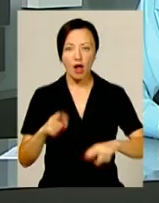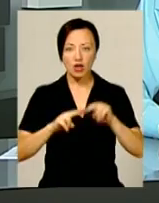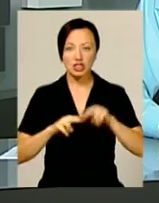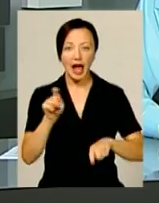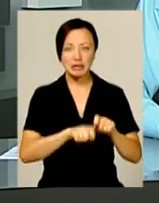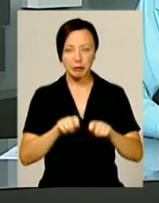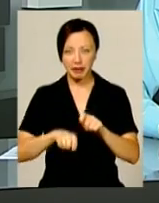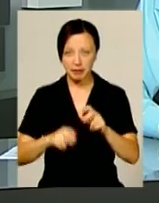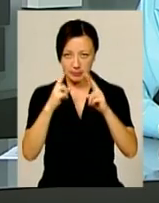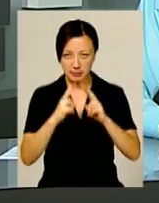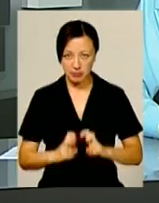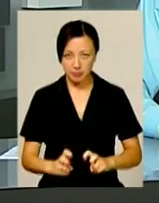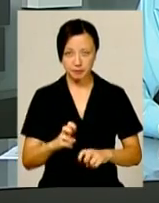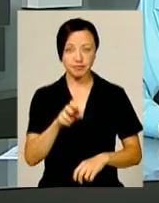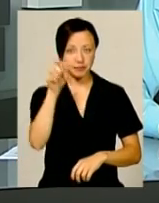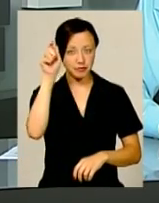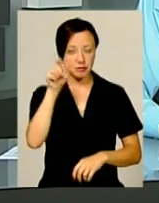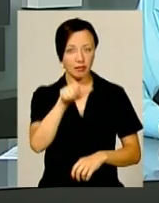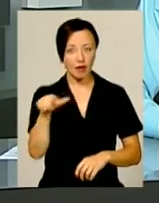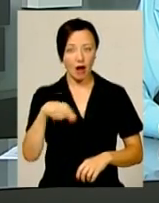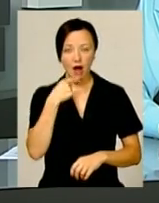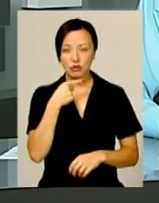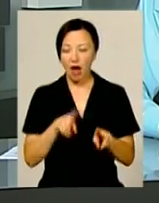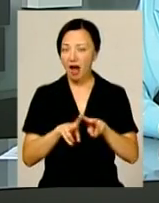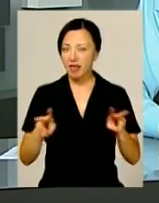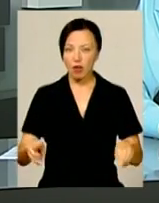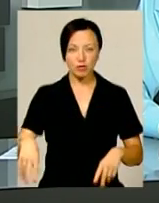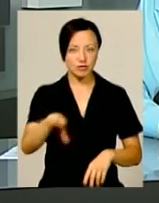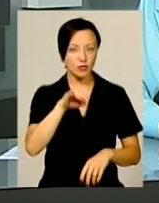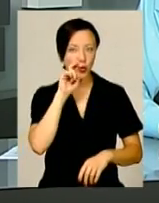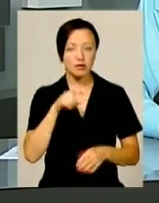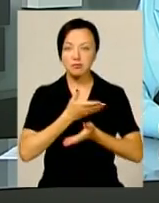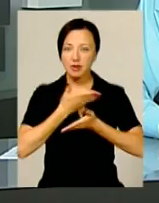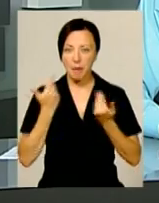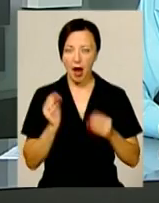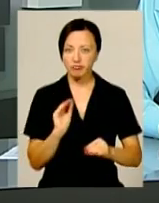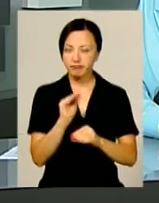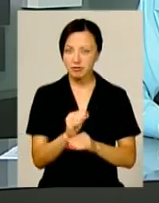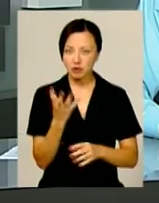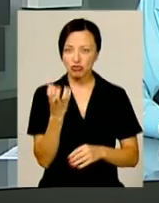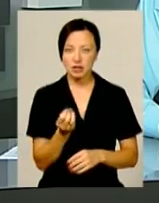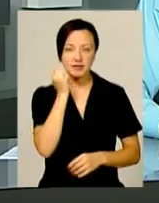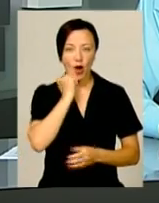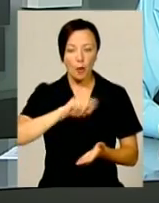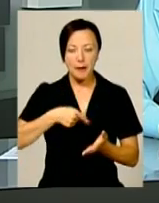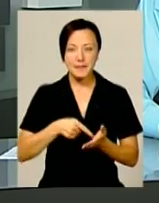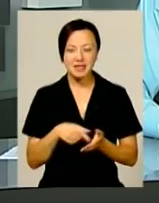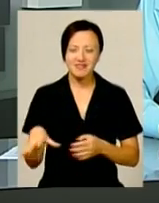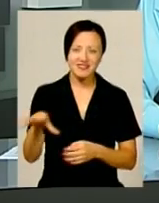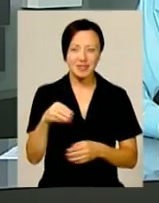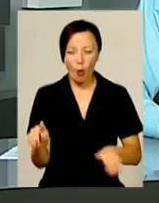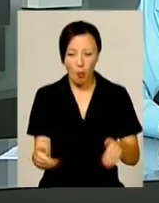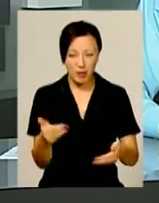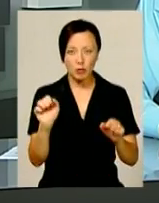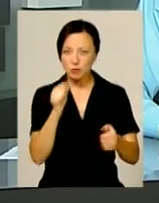експедиції. Дослідники кажуть, аналогів їй немає на території України. Та додають, у старому місті Дени Копни можна